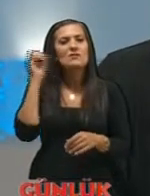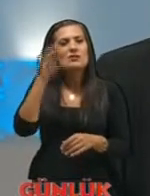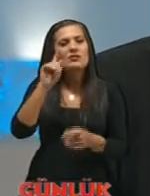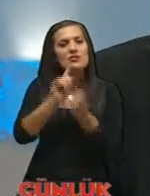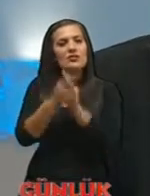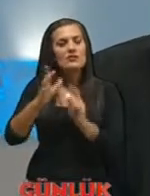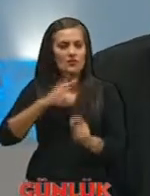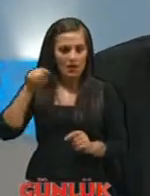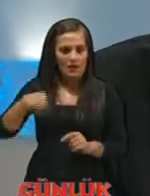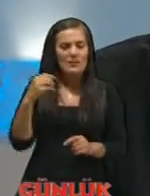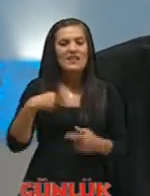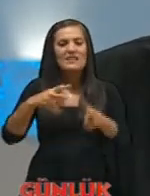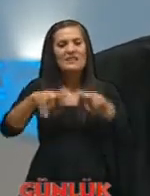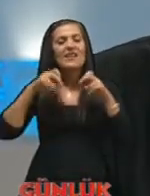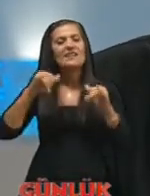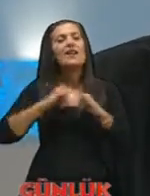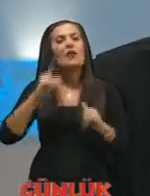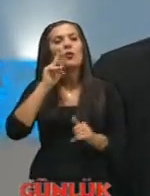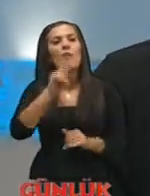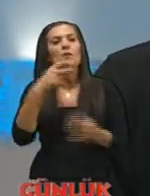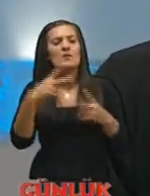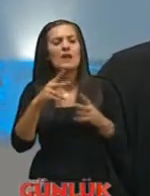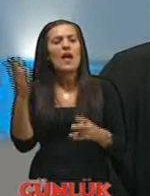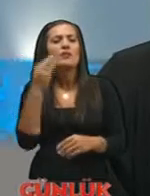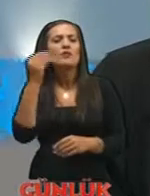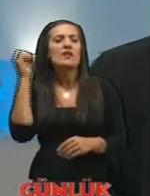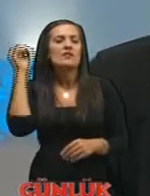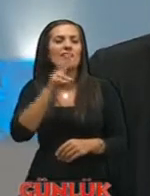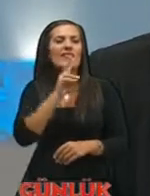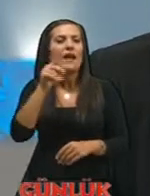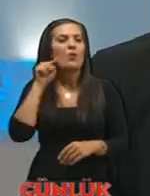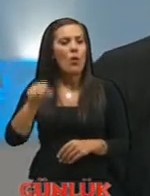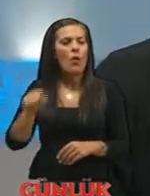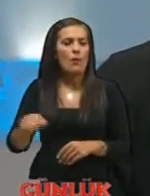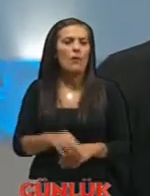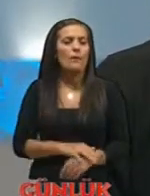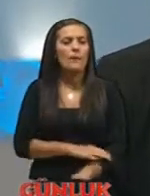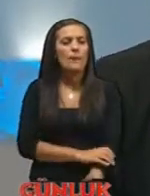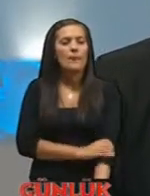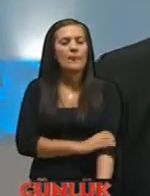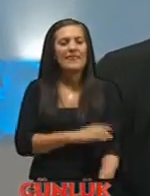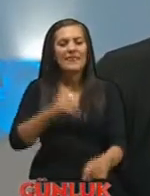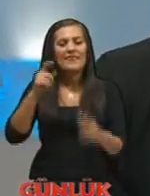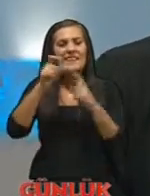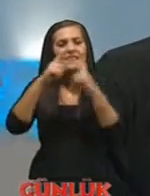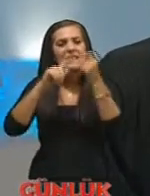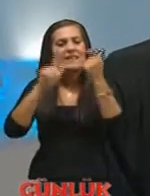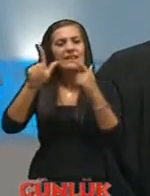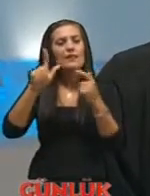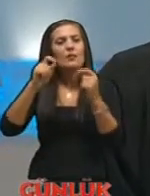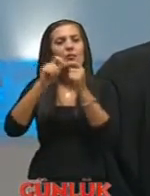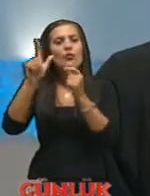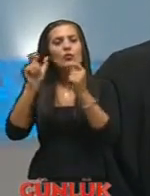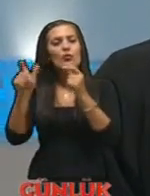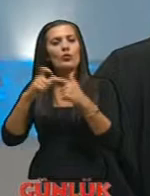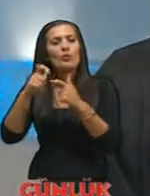var işte yani seyircinin rahat görebilmesi için en güzel ışığımız rengimiz odur yani still blue diyoruz çelik